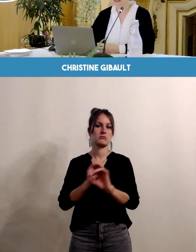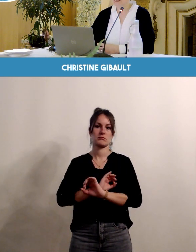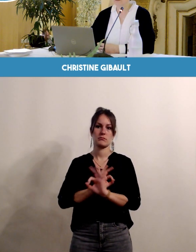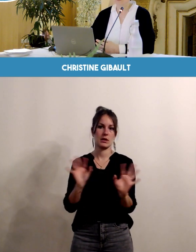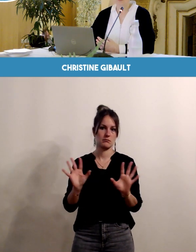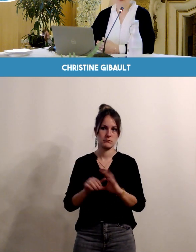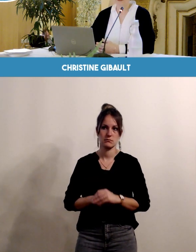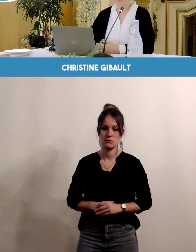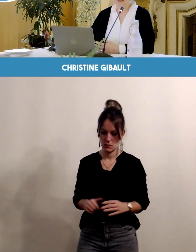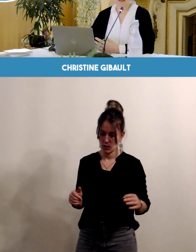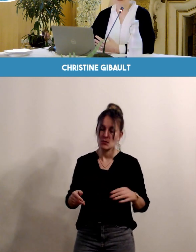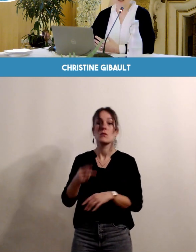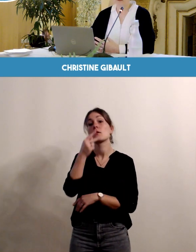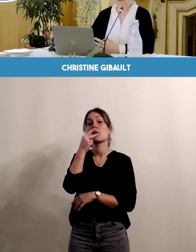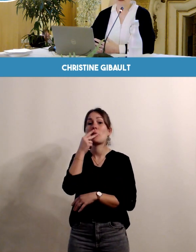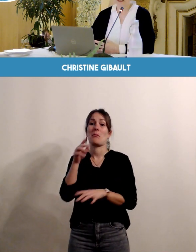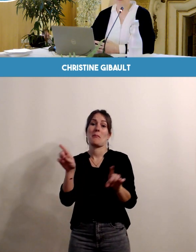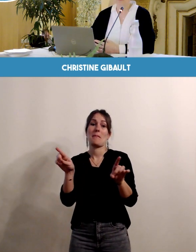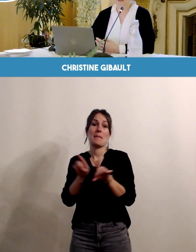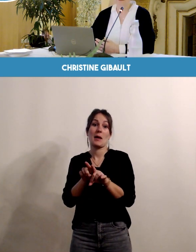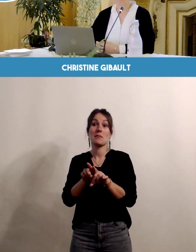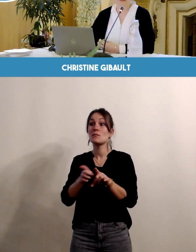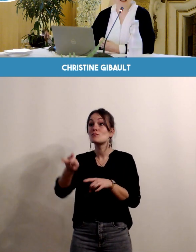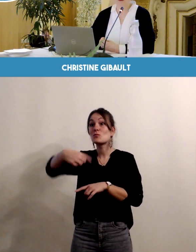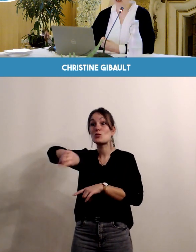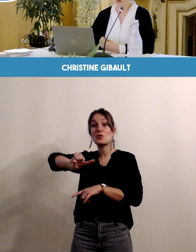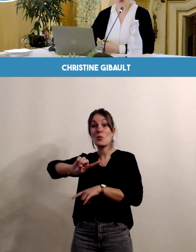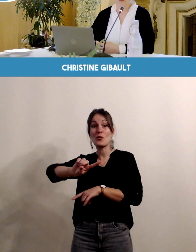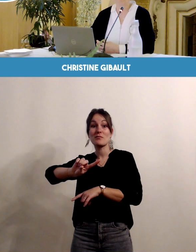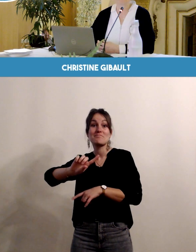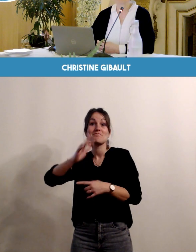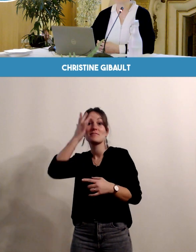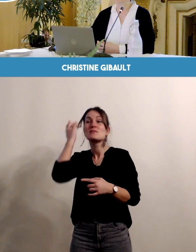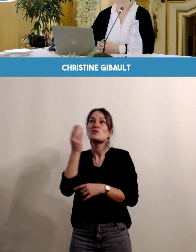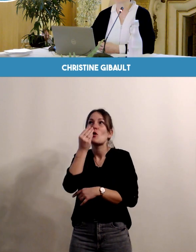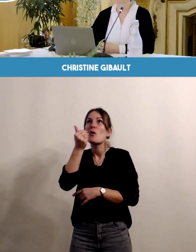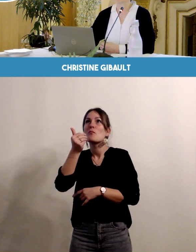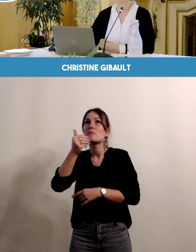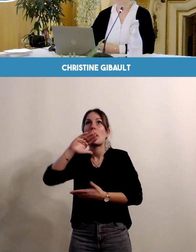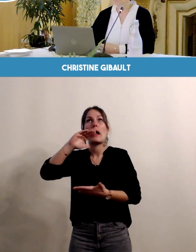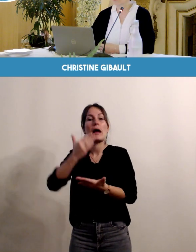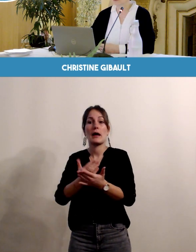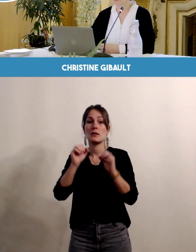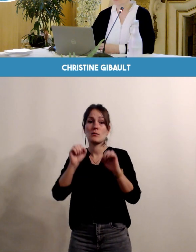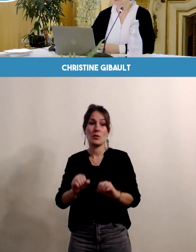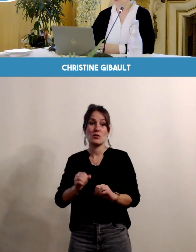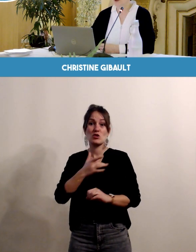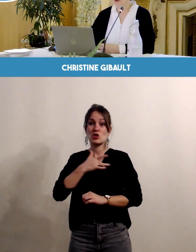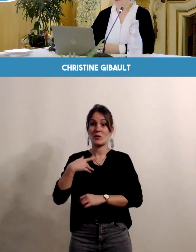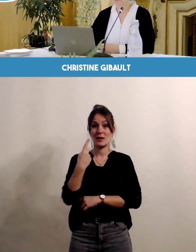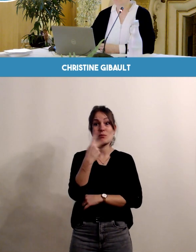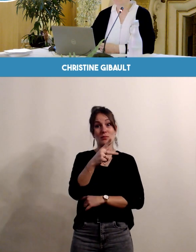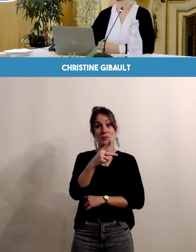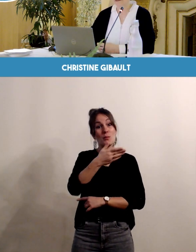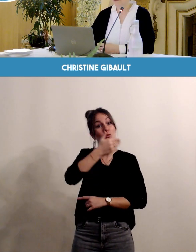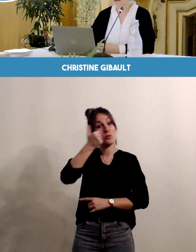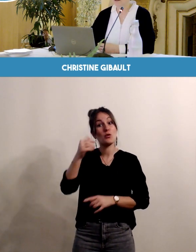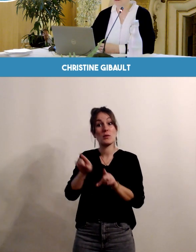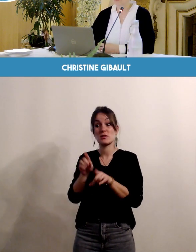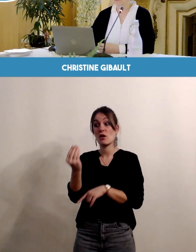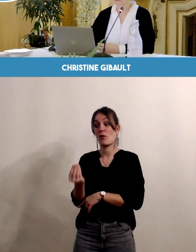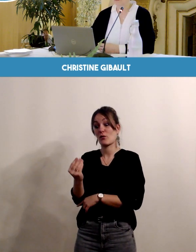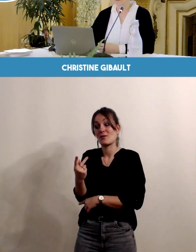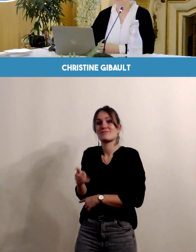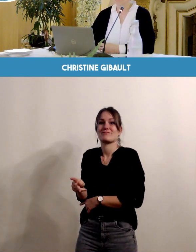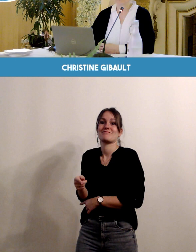grossesse. Le tabac, il n'est jamais trop tard pour arrêter parce qu'il y aura toujours un bénéfice pour vous et votre enfant d'arrêter